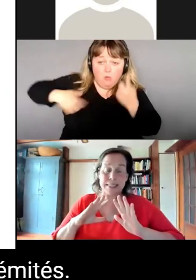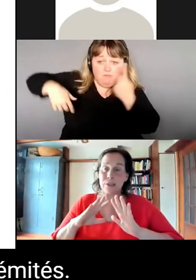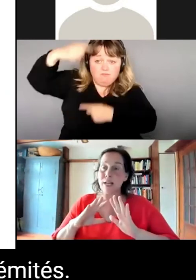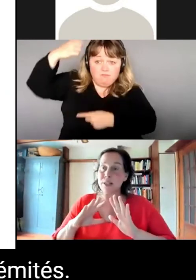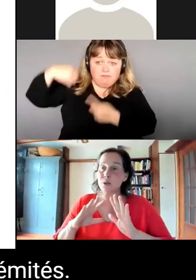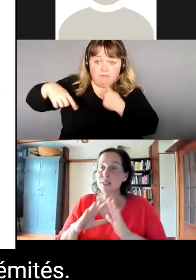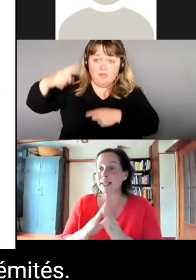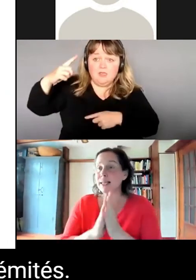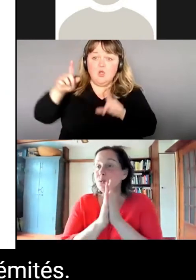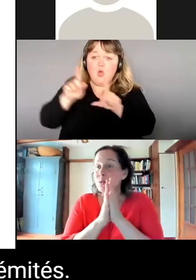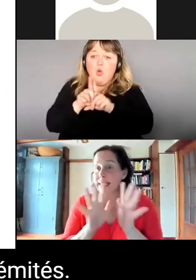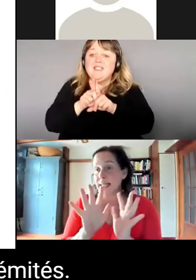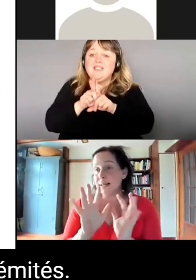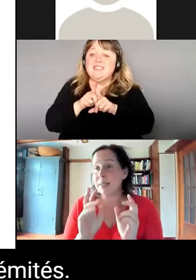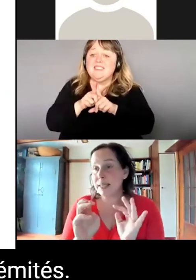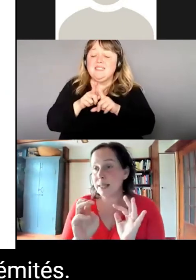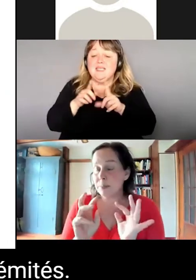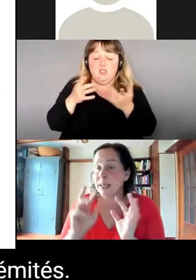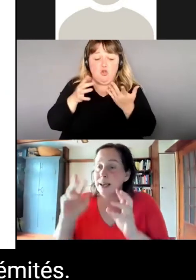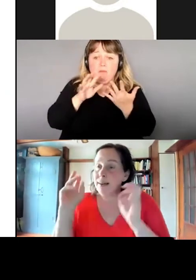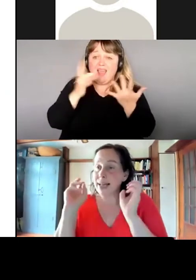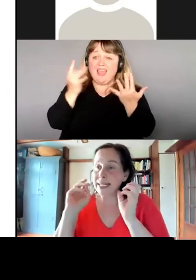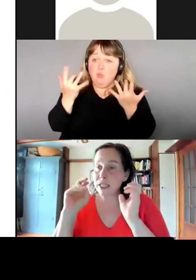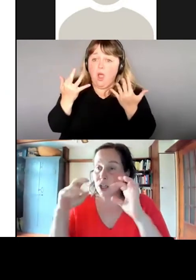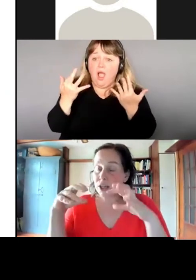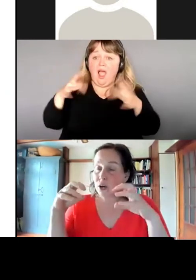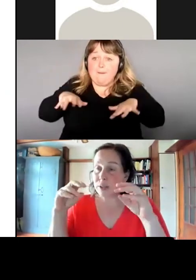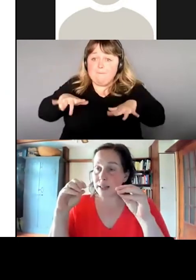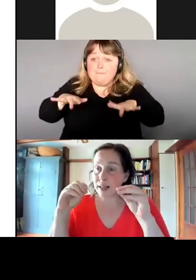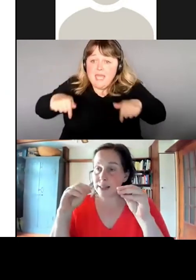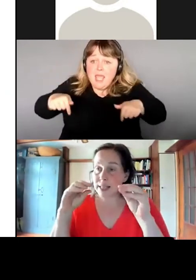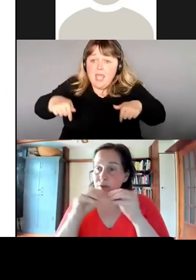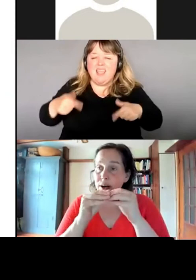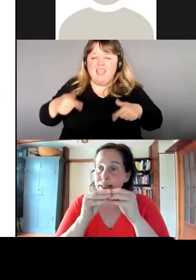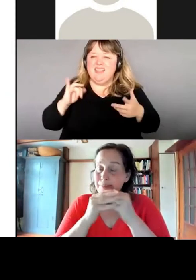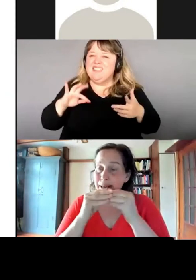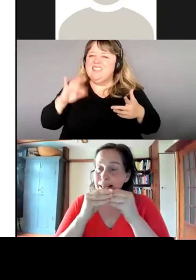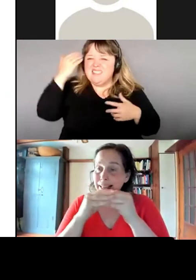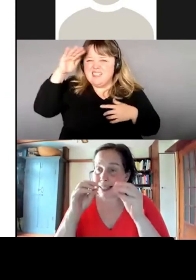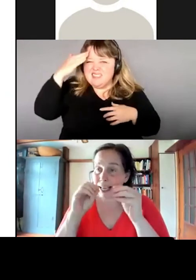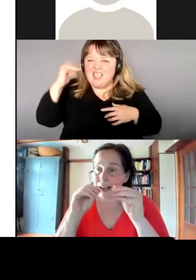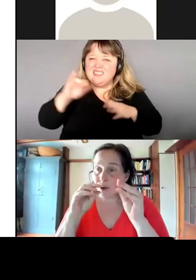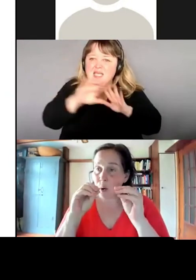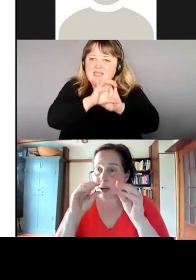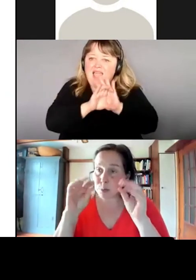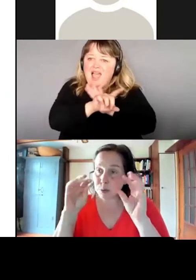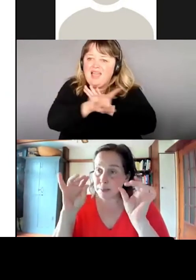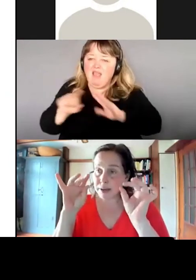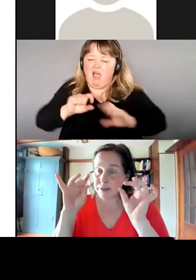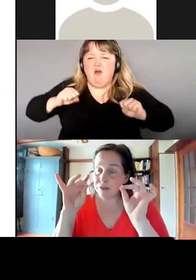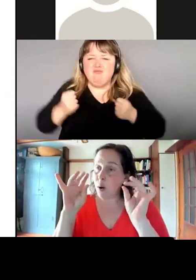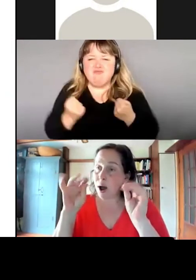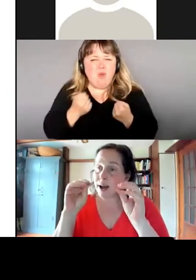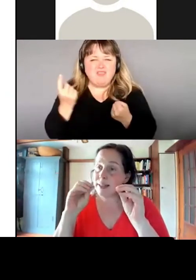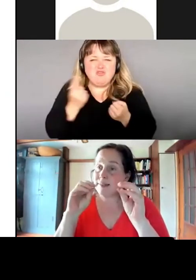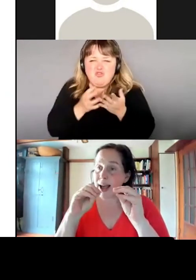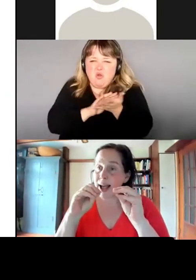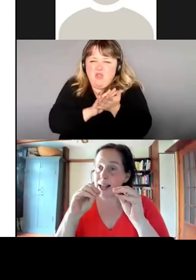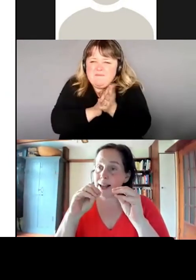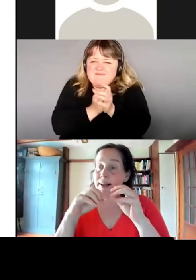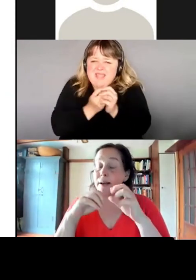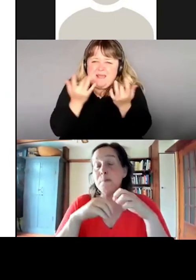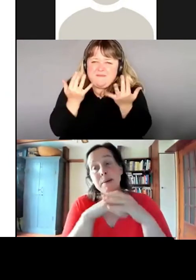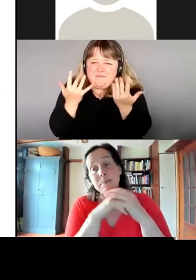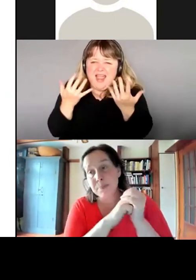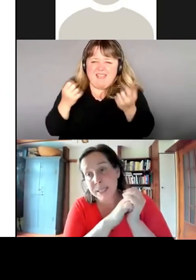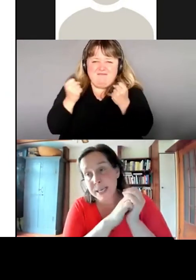circulation sanguine aux extrémités. Fait que les gens qui ont tendance à avoir les mains très, très froides, le bout des mains froides, l'hiver,